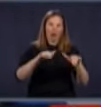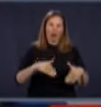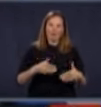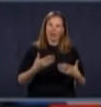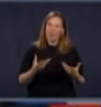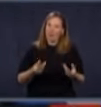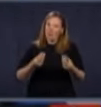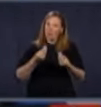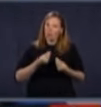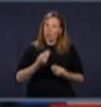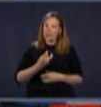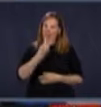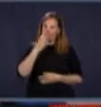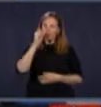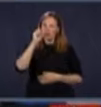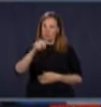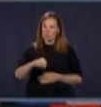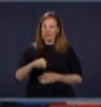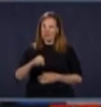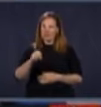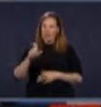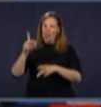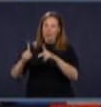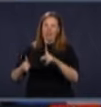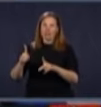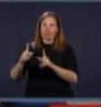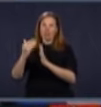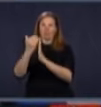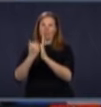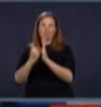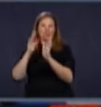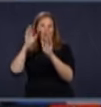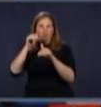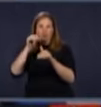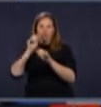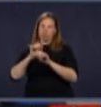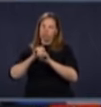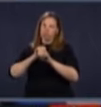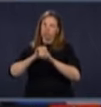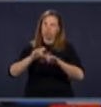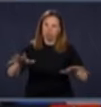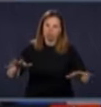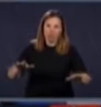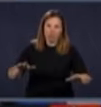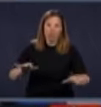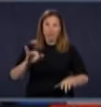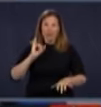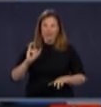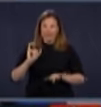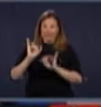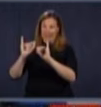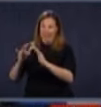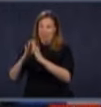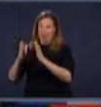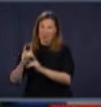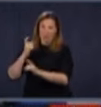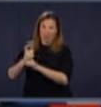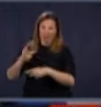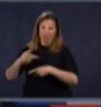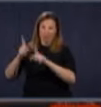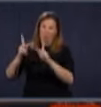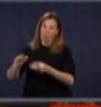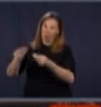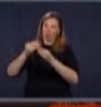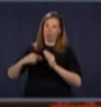se laisse aller. Mais il faut qu'on soit capable de le faire parce que sinon, le confinement a trop d'effets secondaires négatifs. Bien, j